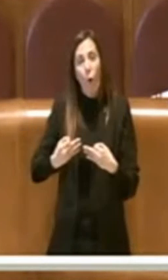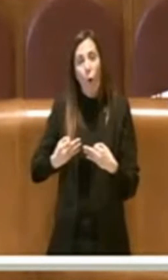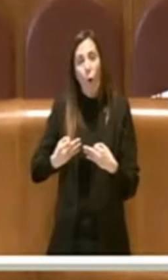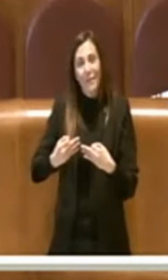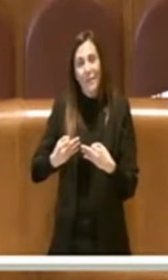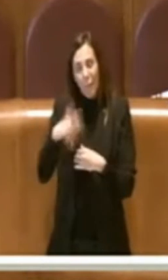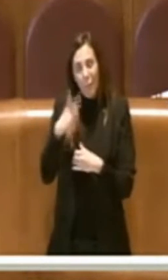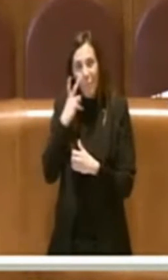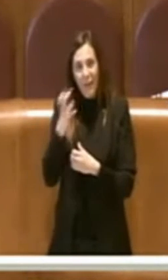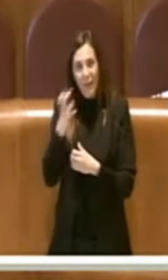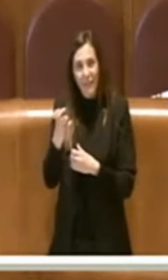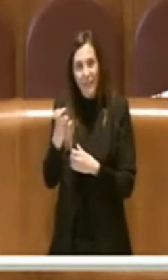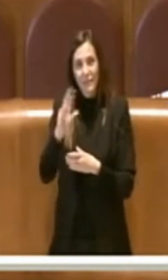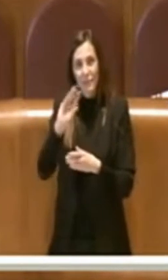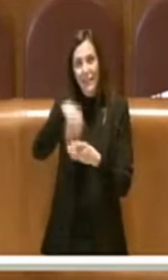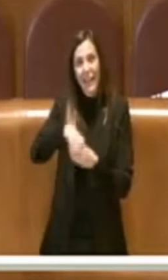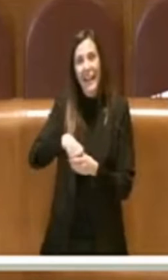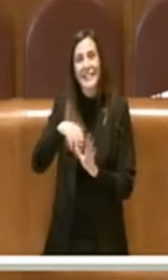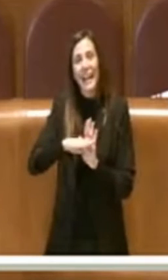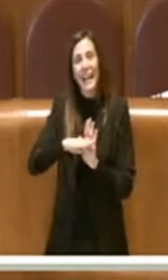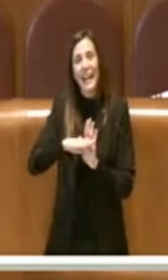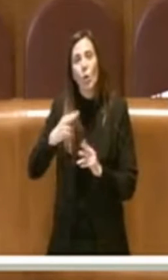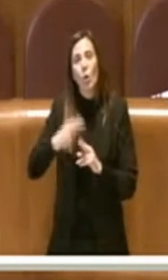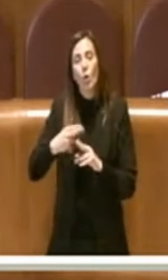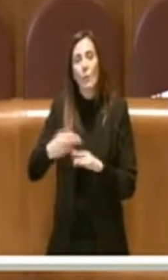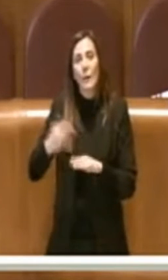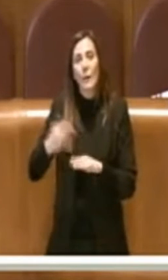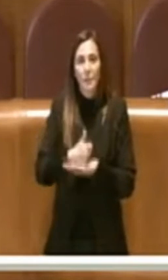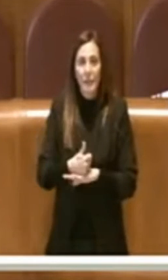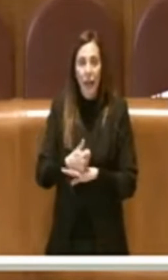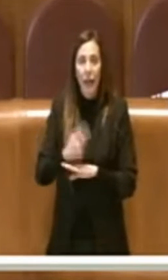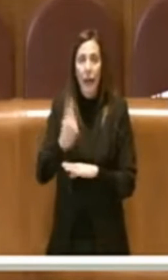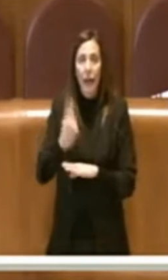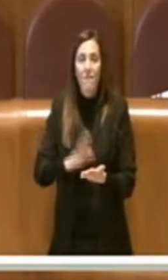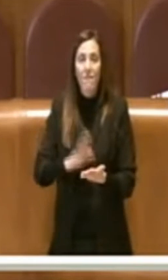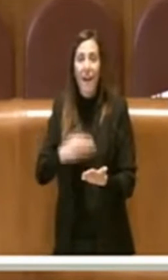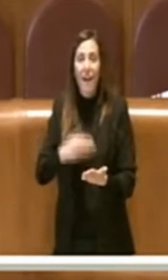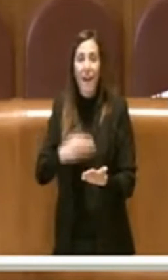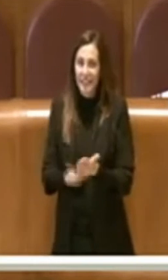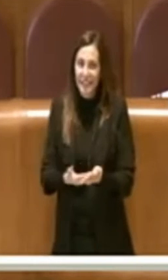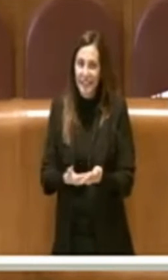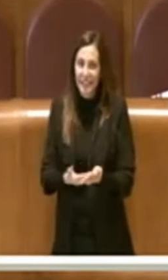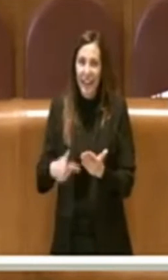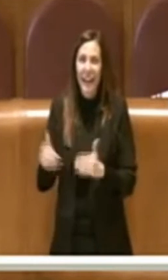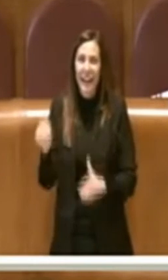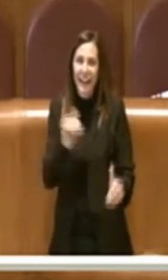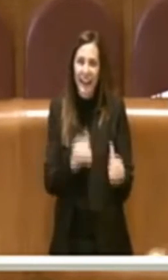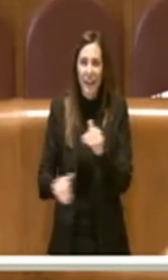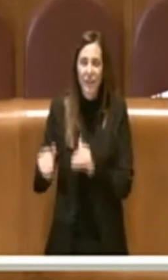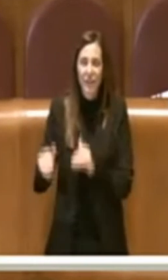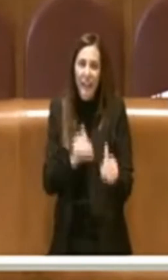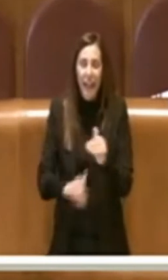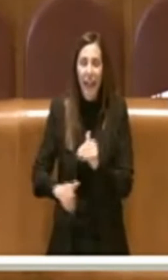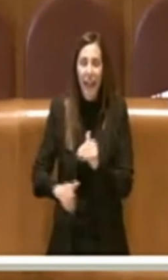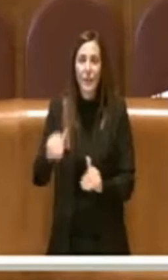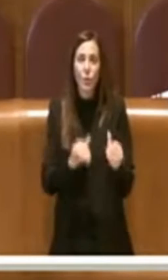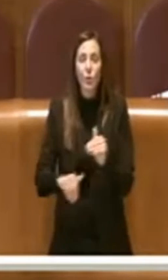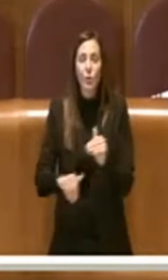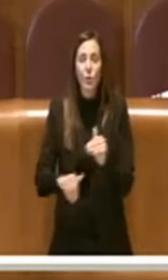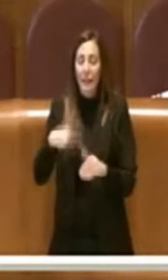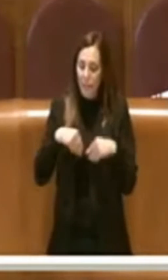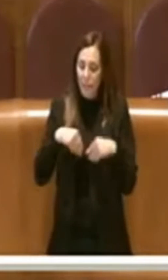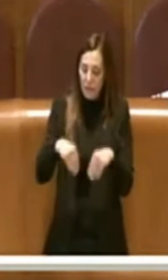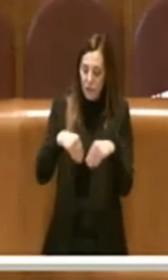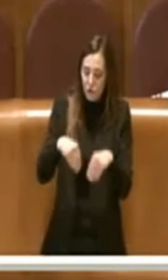è previsto all'interno dello statuto di Roma Capitale la validità dei referendum indipendentemente dal numero dei